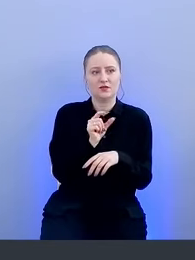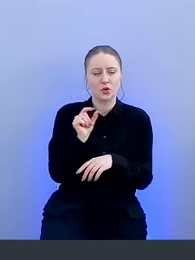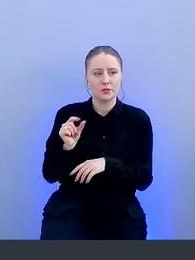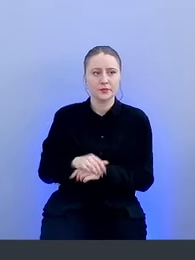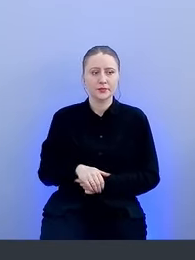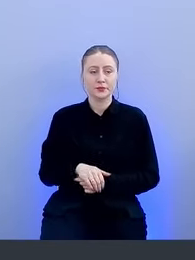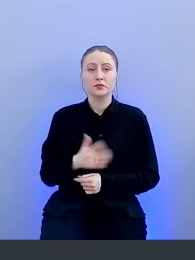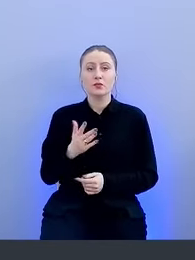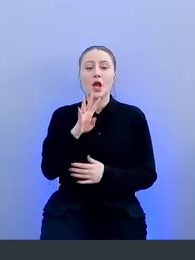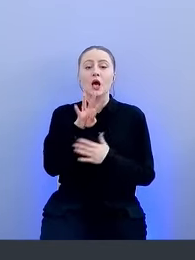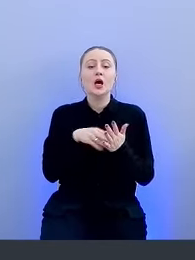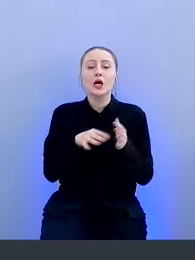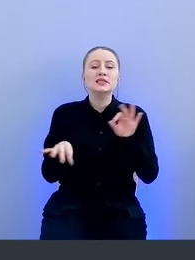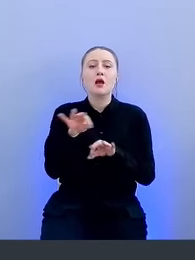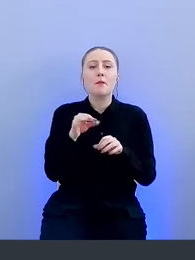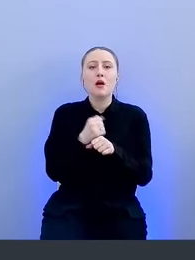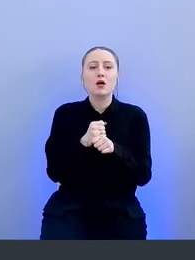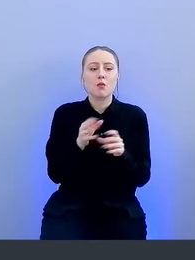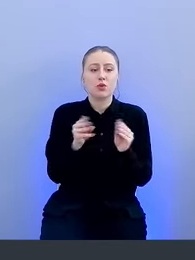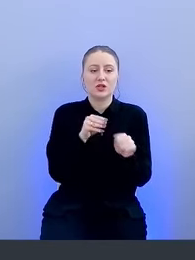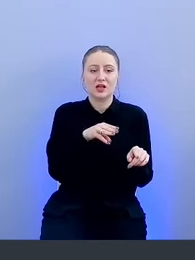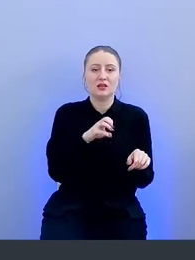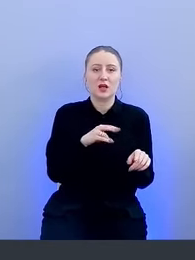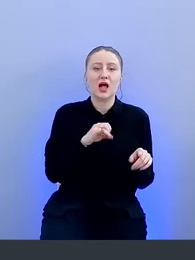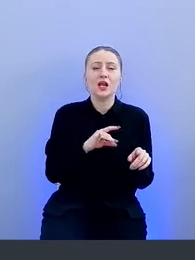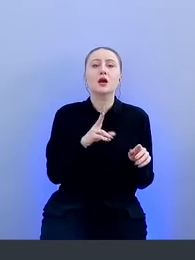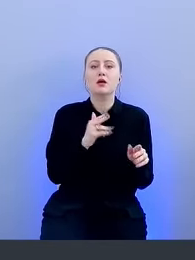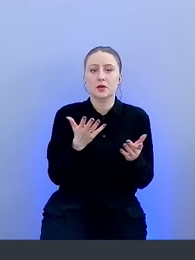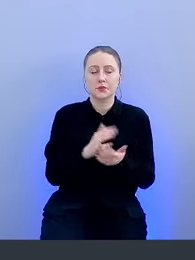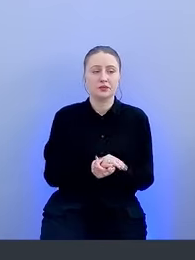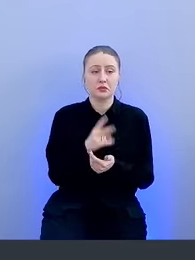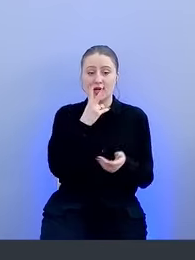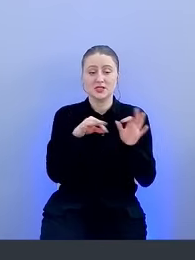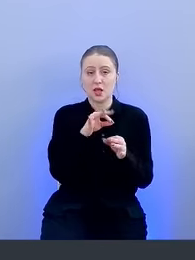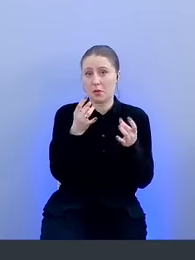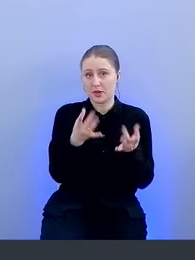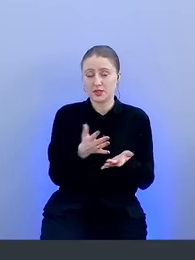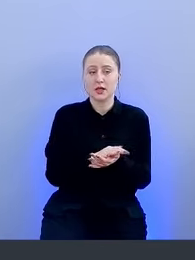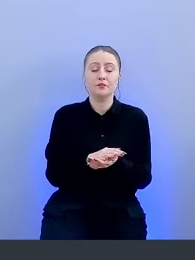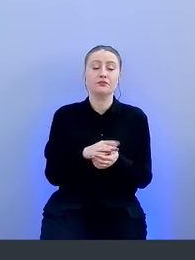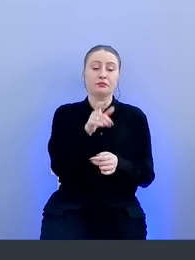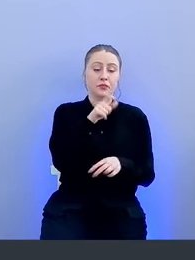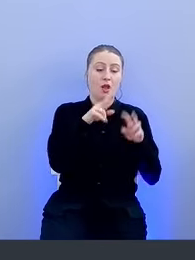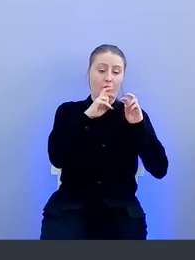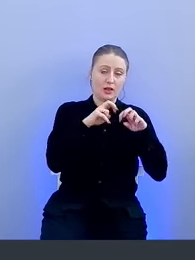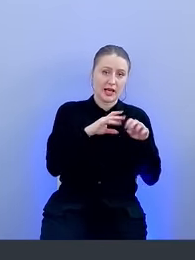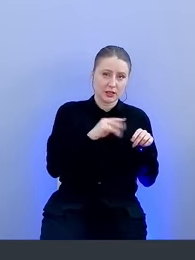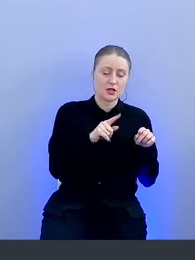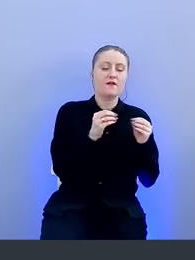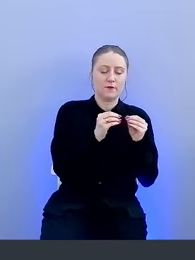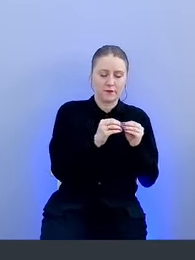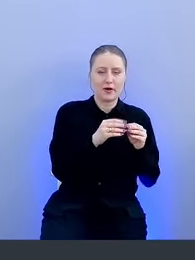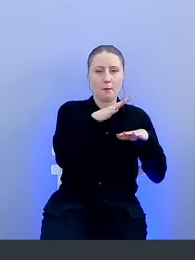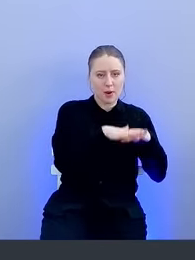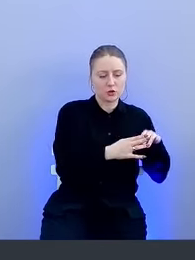Схема работы с Тоннелиром выглядела следующим образом. Схема простая. Аналитик также выкачивает,